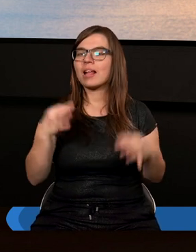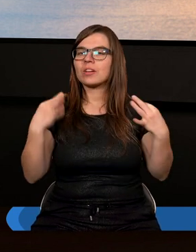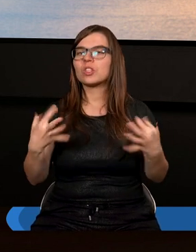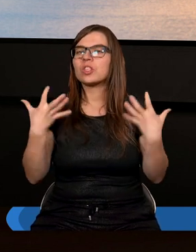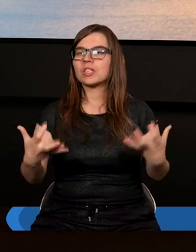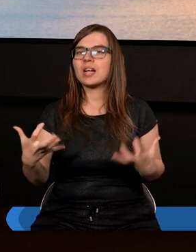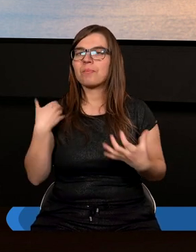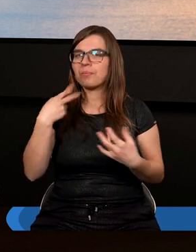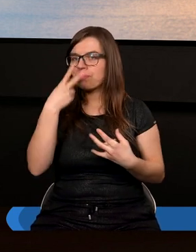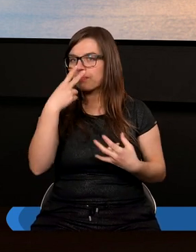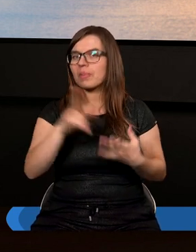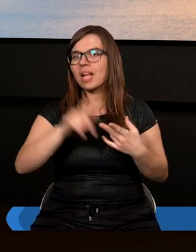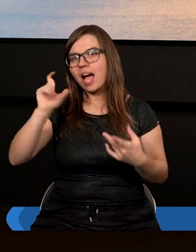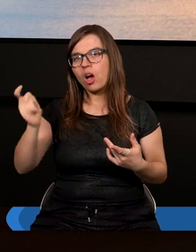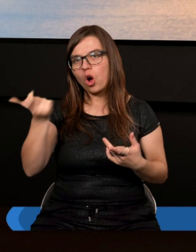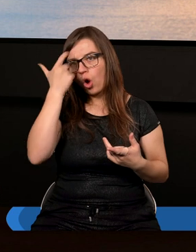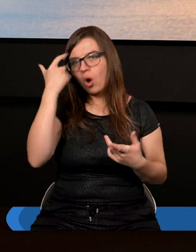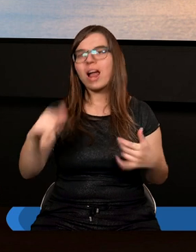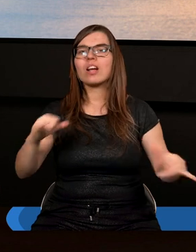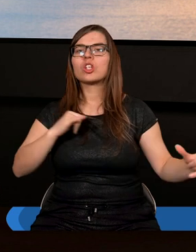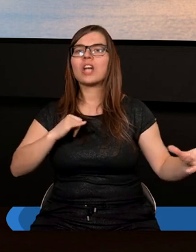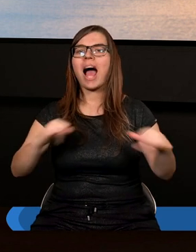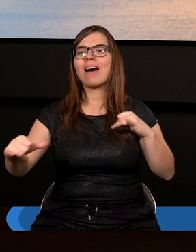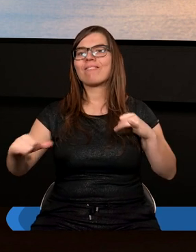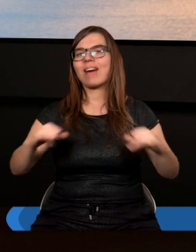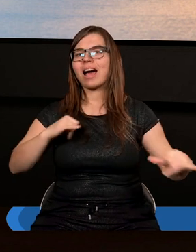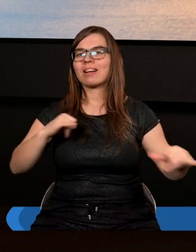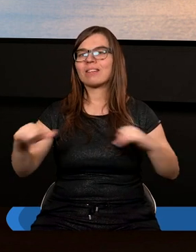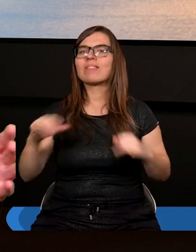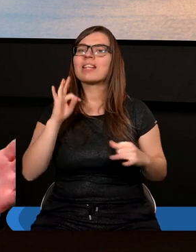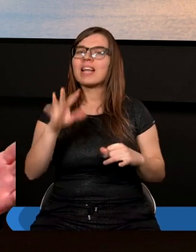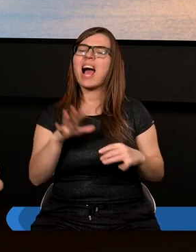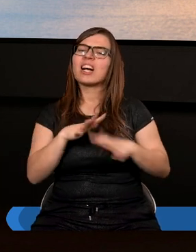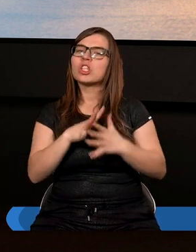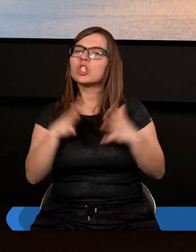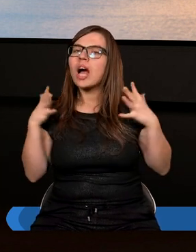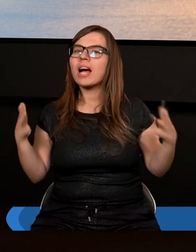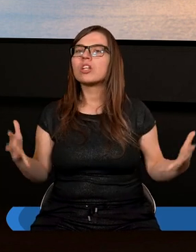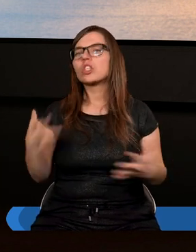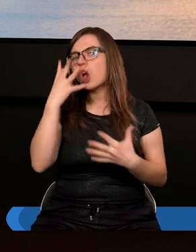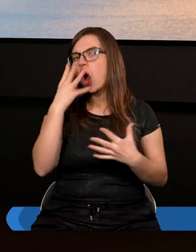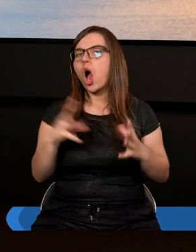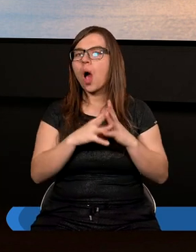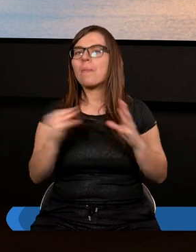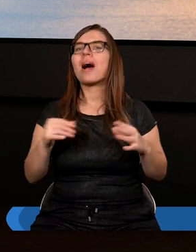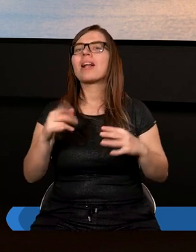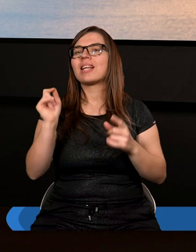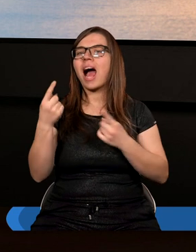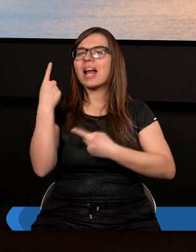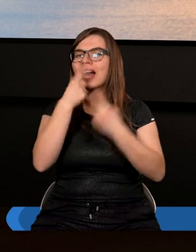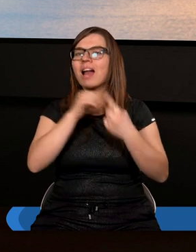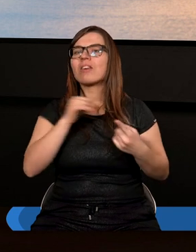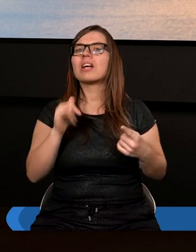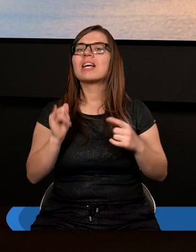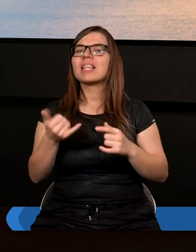chcielibyśmy spojrzeć na rolę szafarstwa. Taki szerszy obraz uchwycić i zastanowić się nad